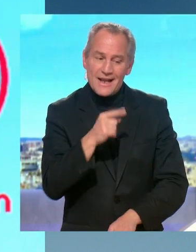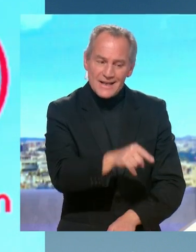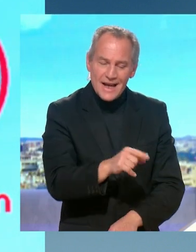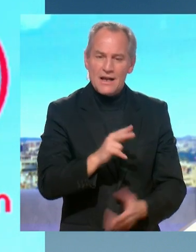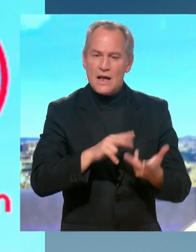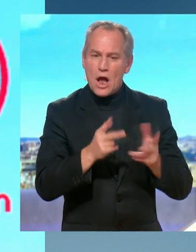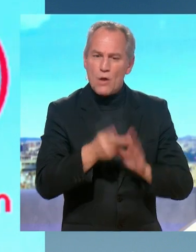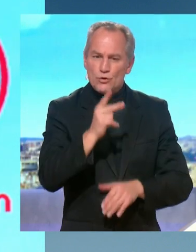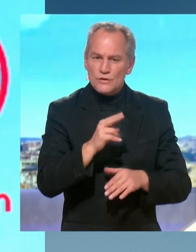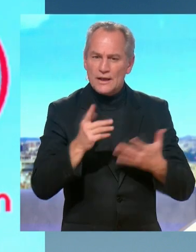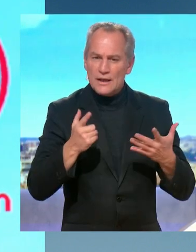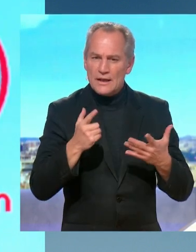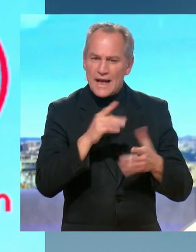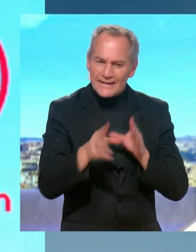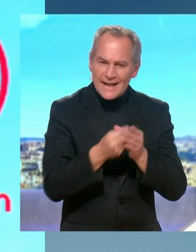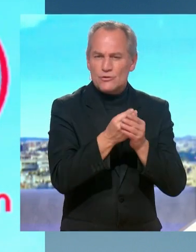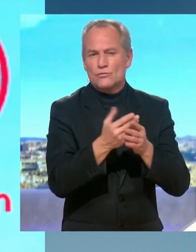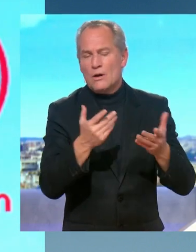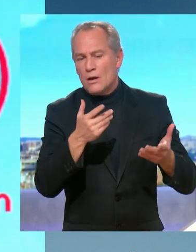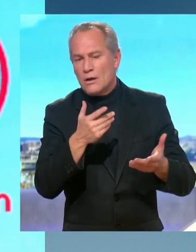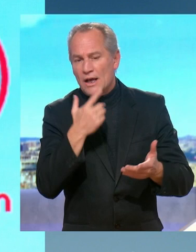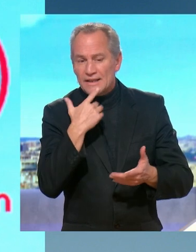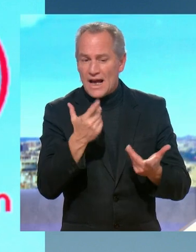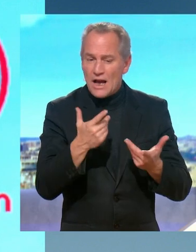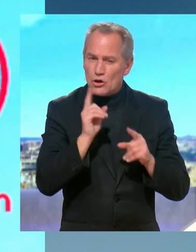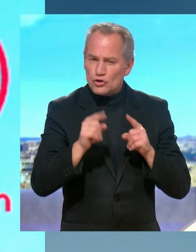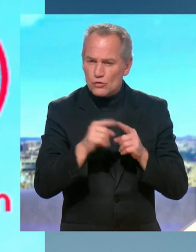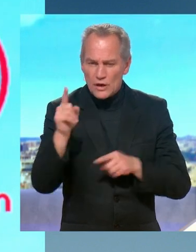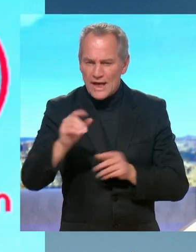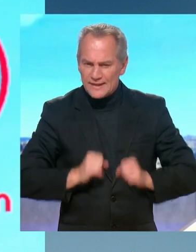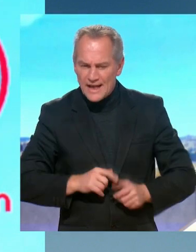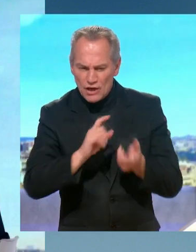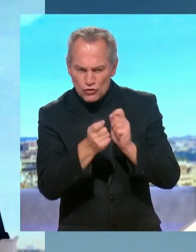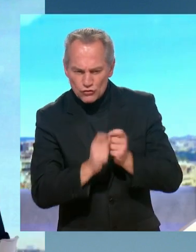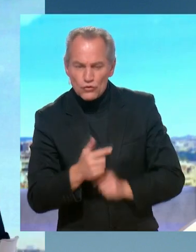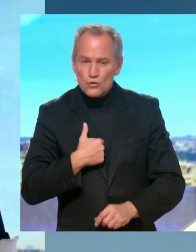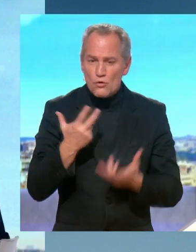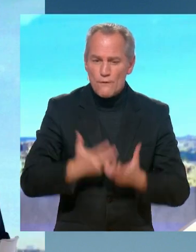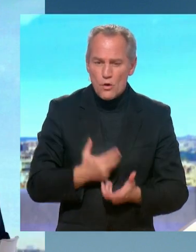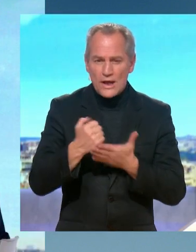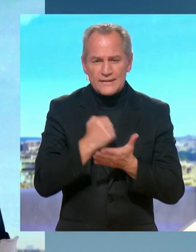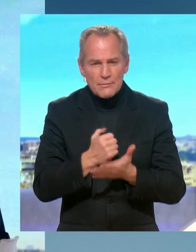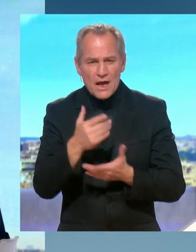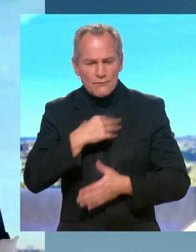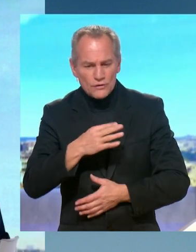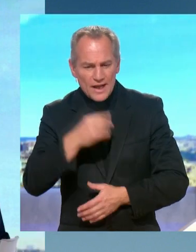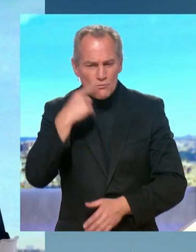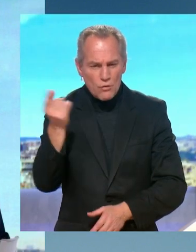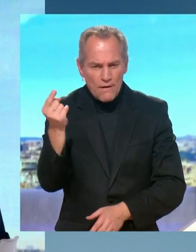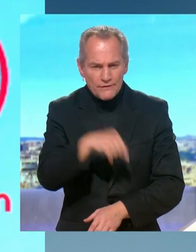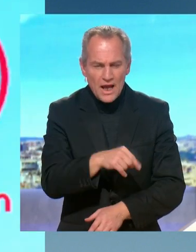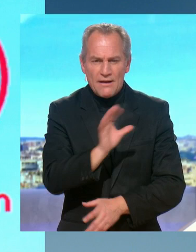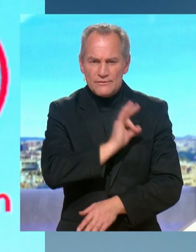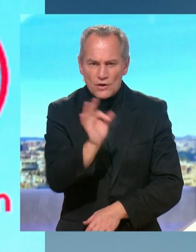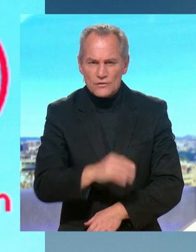a modifié un certain nombre de choses. Il y des choses qui sont très valables. Par exemple, nous, on dit qu veut un examen de français pour avoir un titre de séjour en France. Le Sénat, y